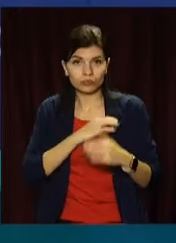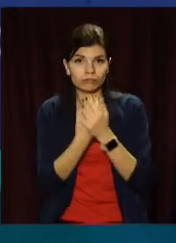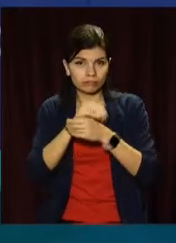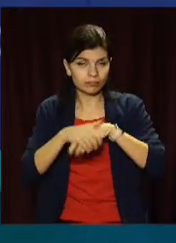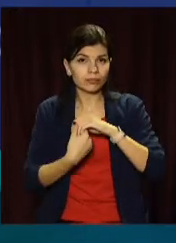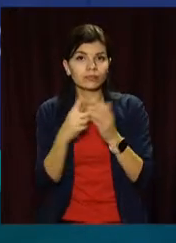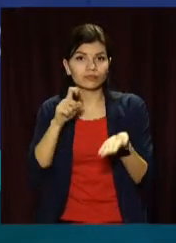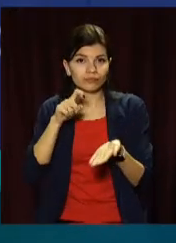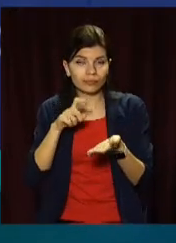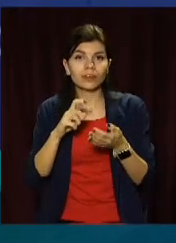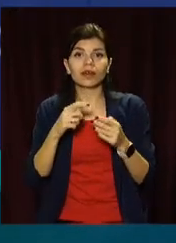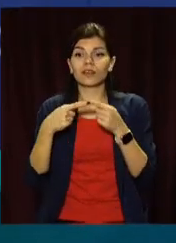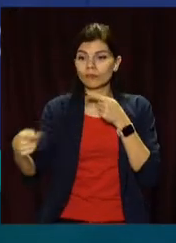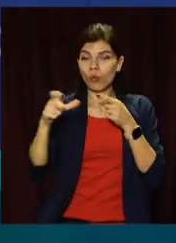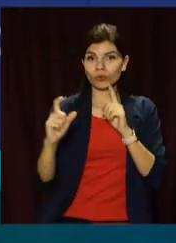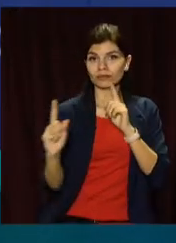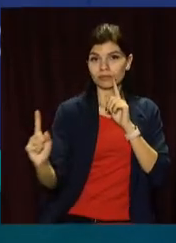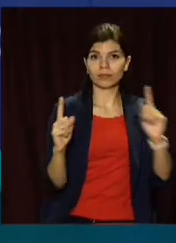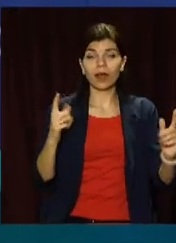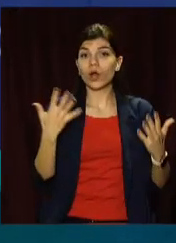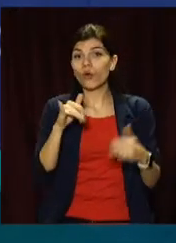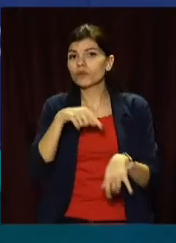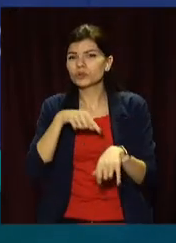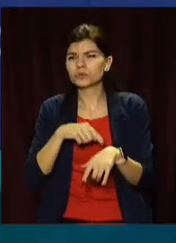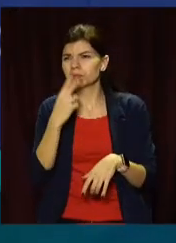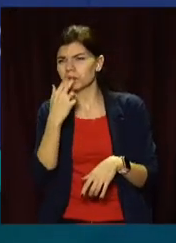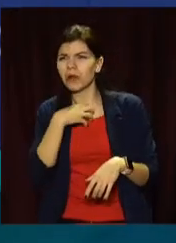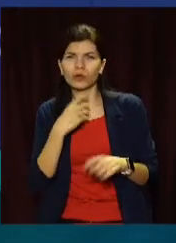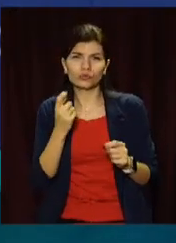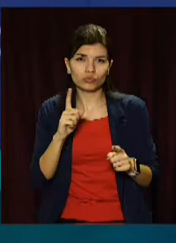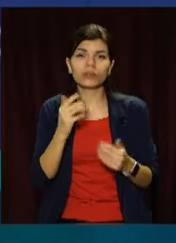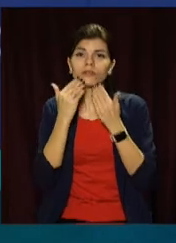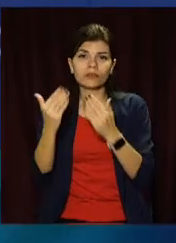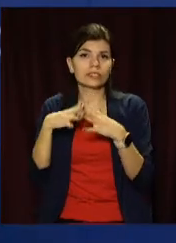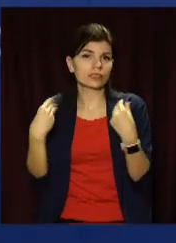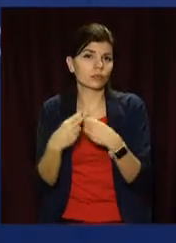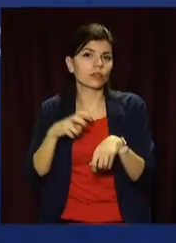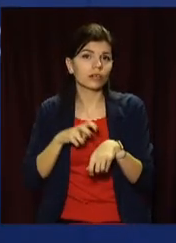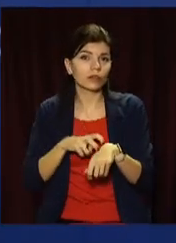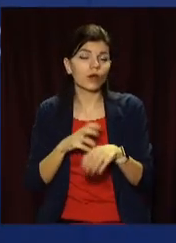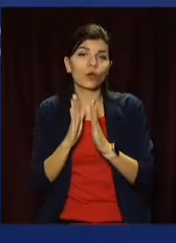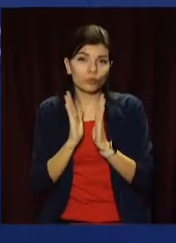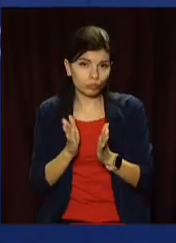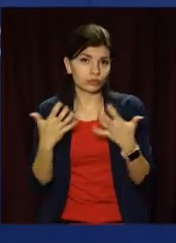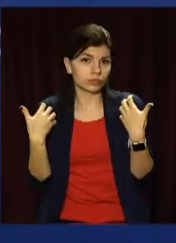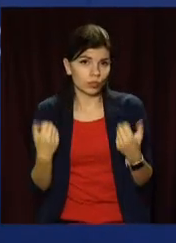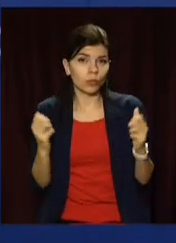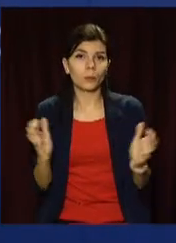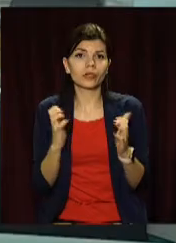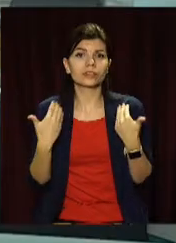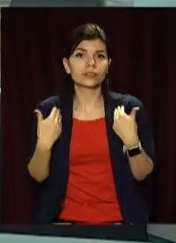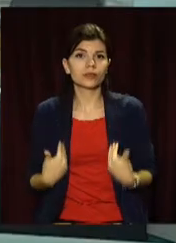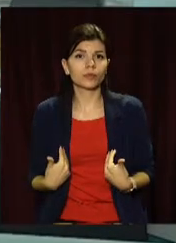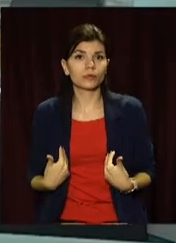зберігати соціальну дистанцію, та якщо у вас є ознаки застуди, звертатися до свого сімейного лікаря. Будьте здорові, бережіть себе.